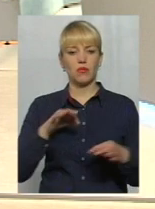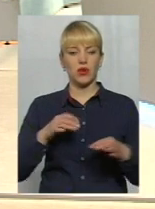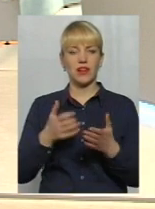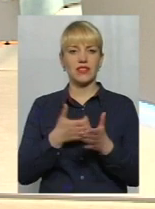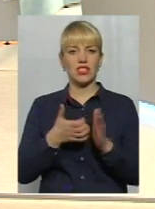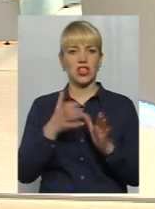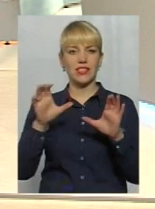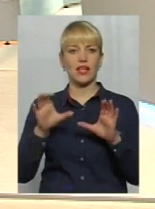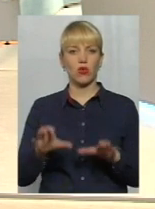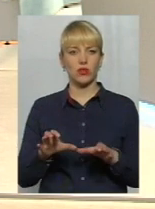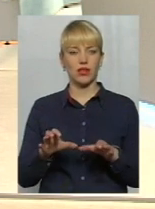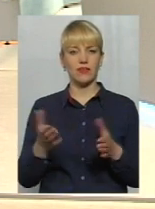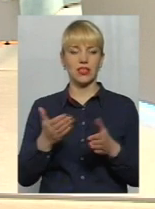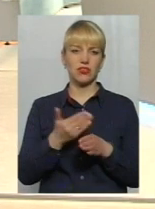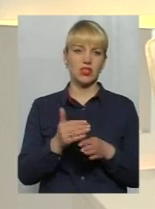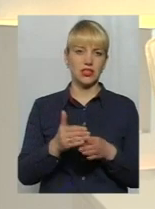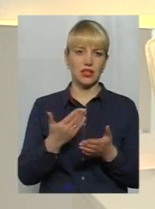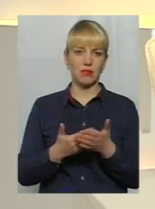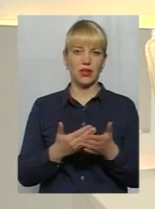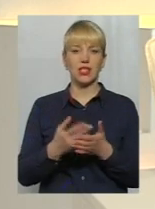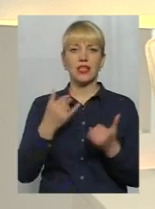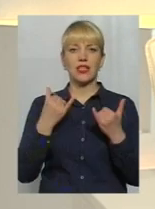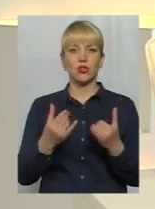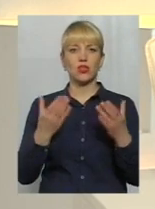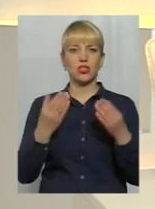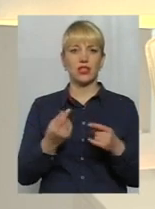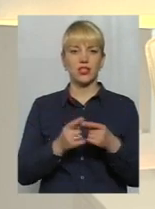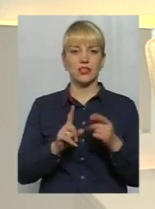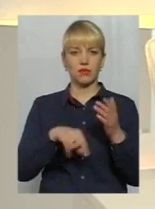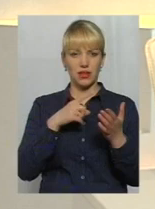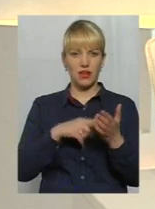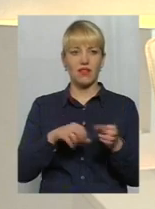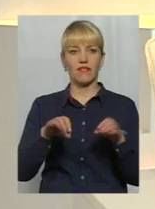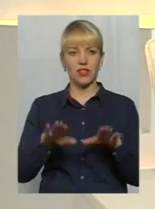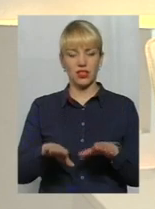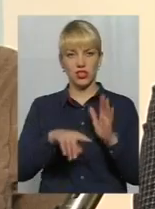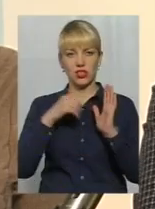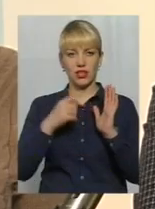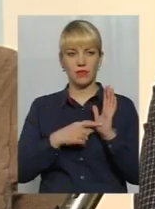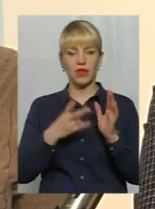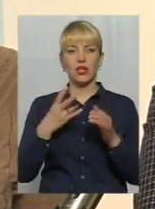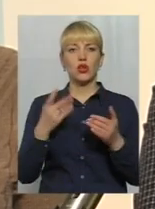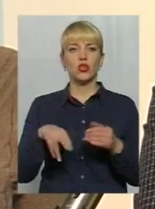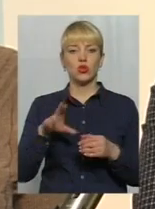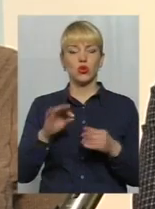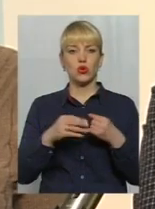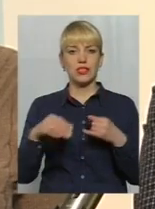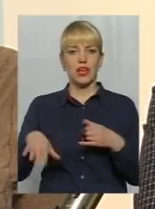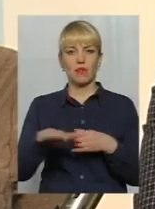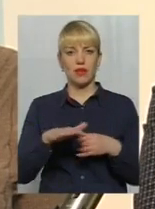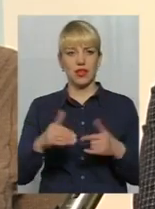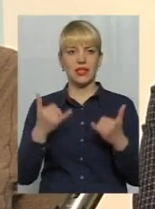законодавства або в частині якийсь. На сьогоднішній день ці питання вирішені? На рахунок землі. Зараз